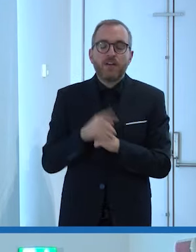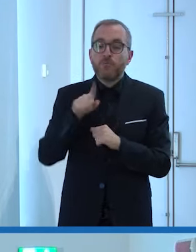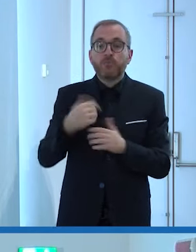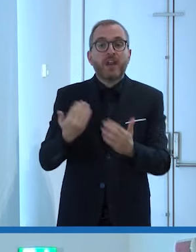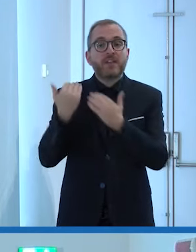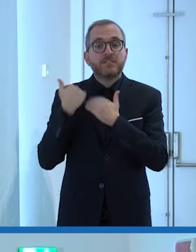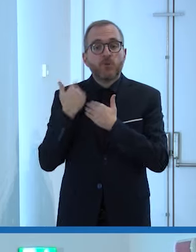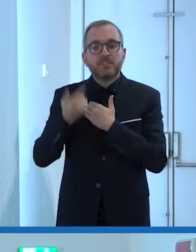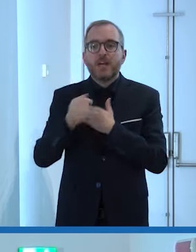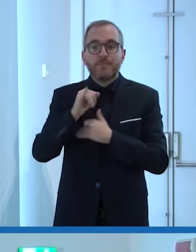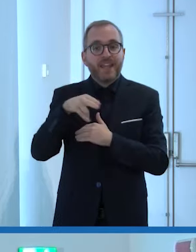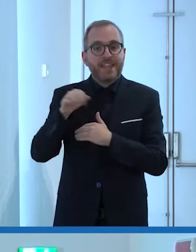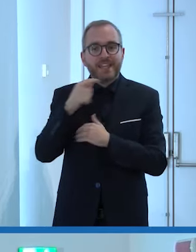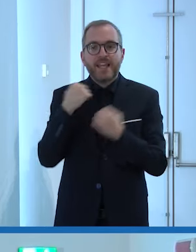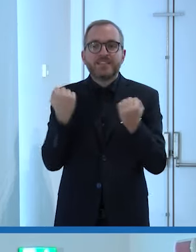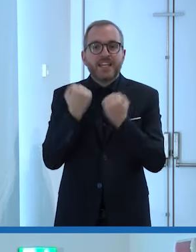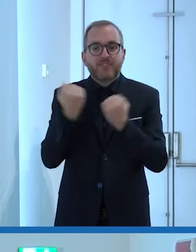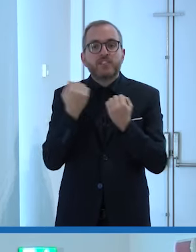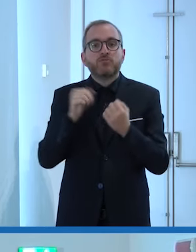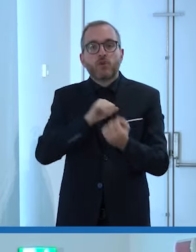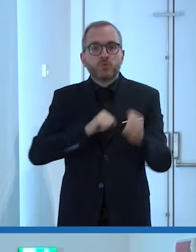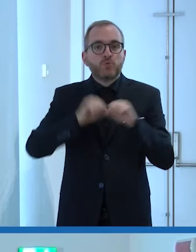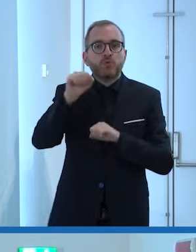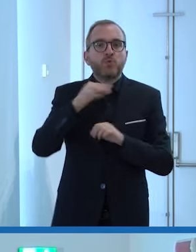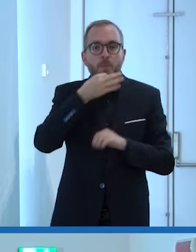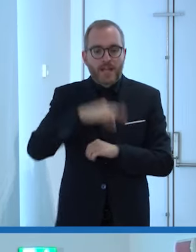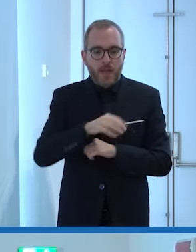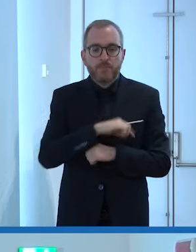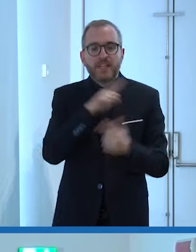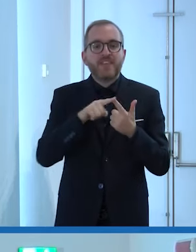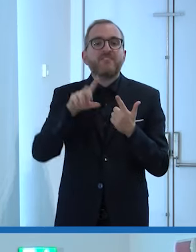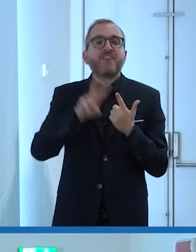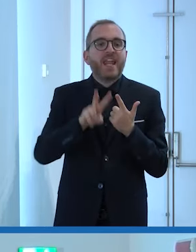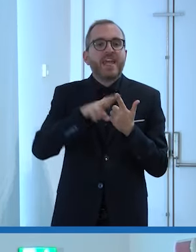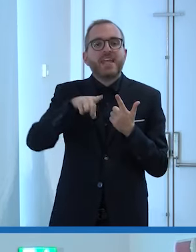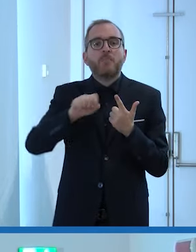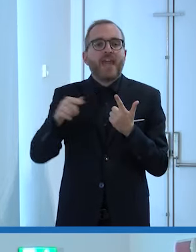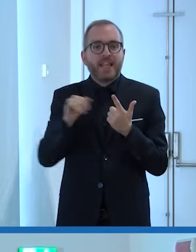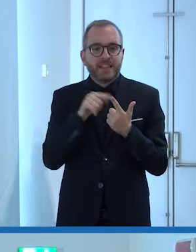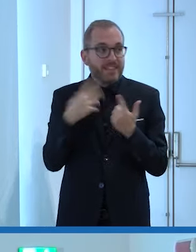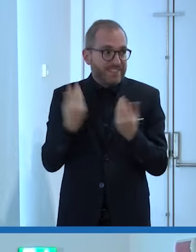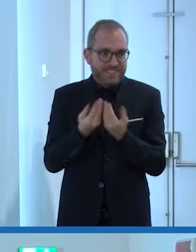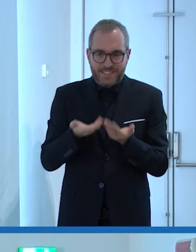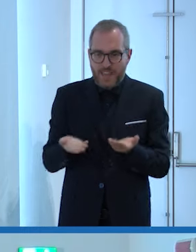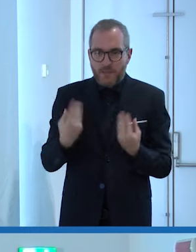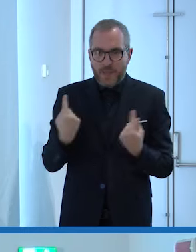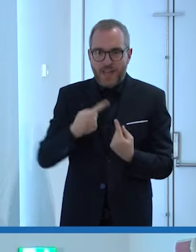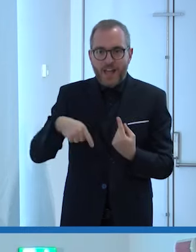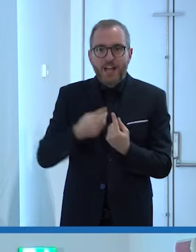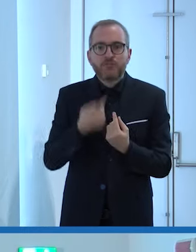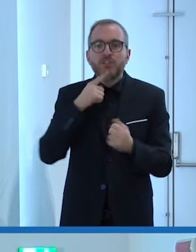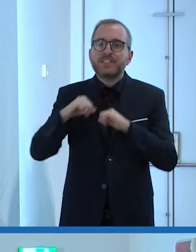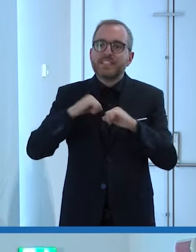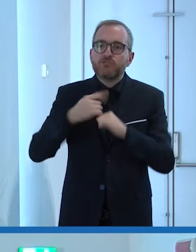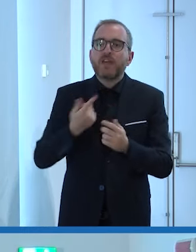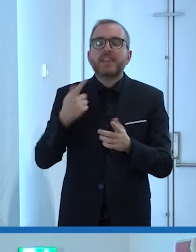responsabile per Inail del servizio superabile Valeria Piatti che è qui con noi, è dirigente della